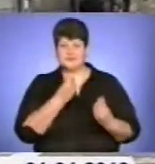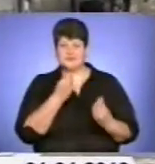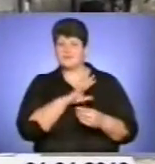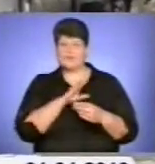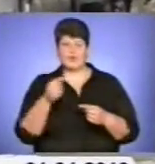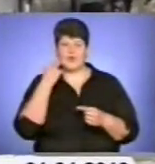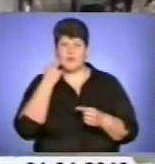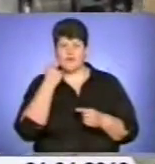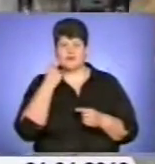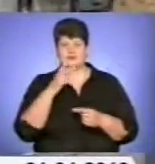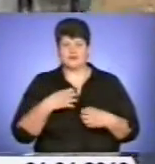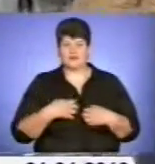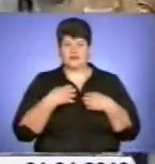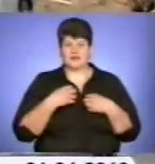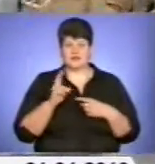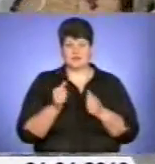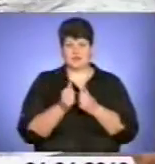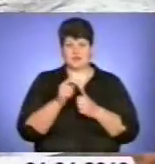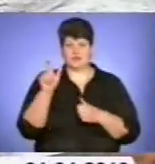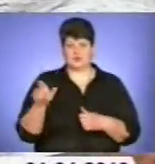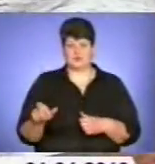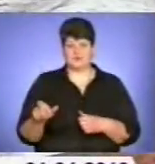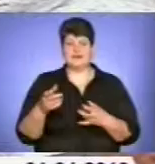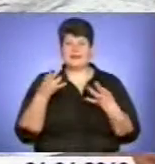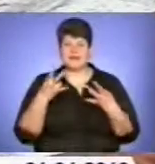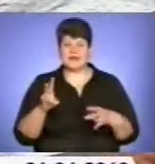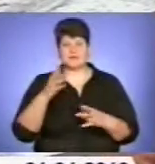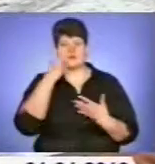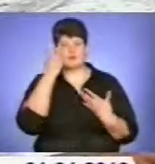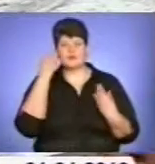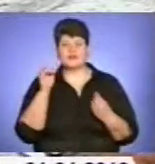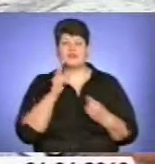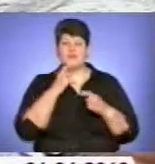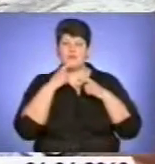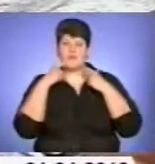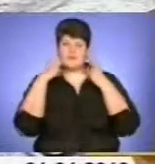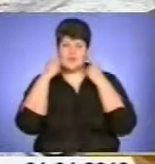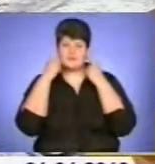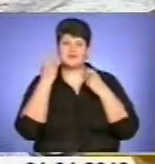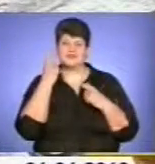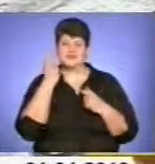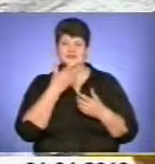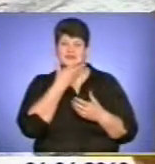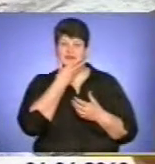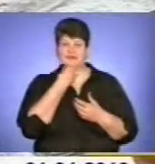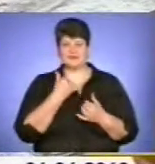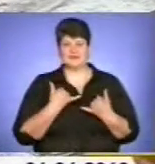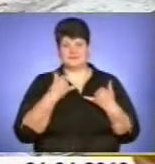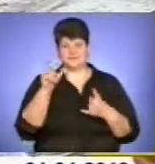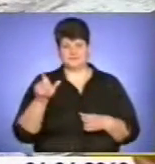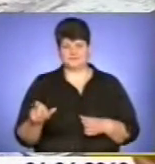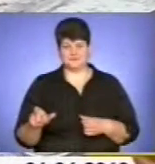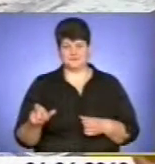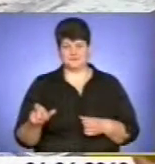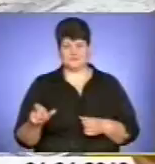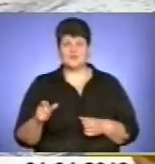не образити і не злякати близьких людей. Не треба забувати, що посмішка завжди красить людину. Чому